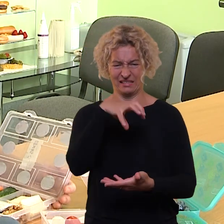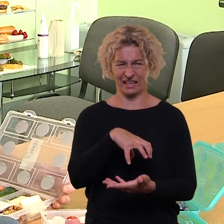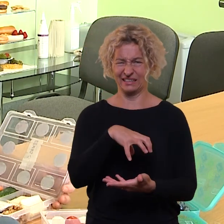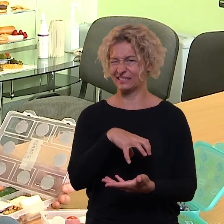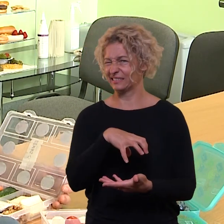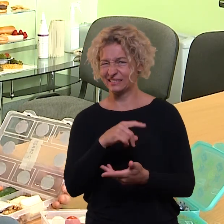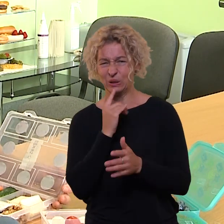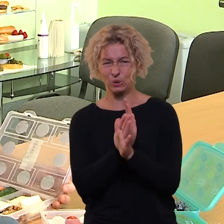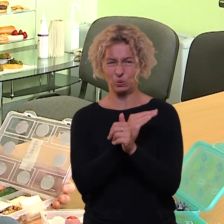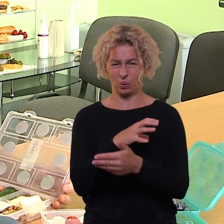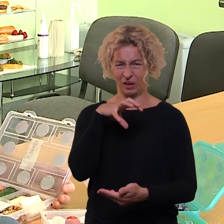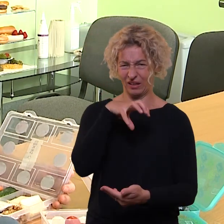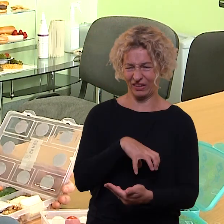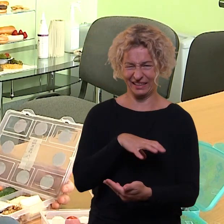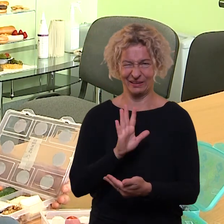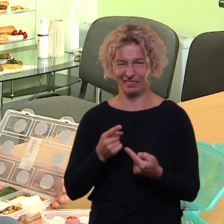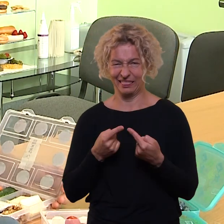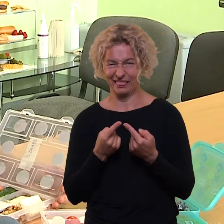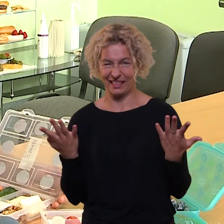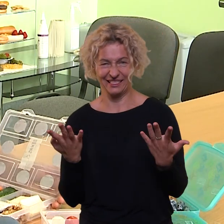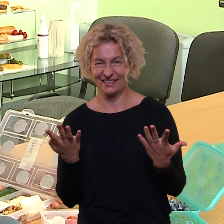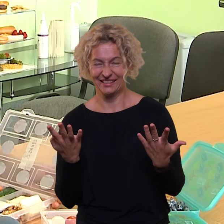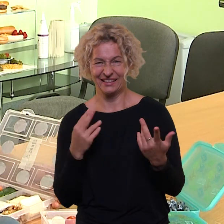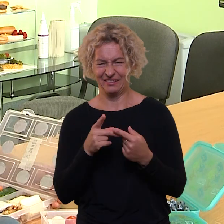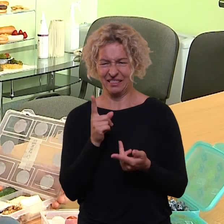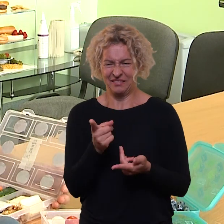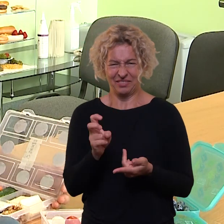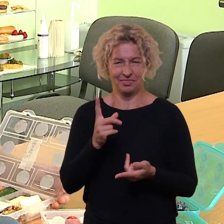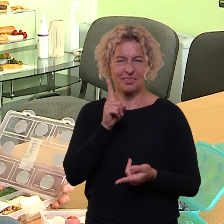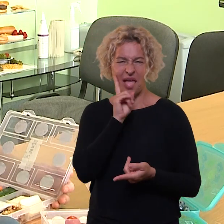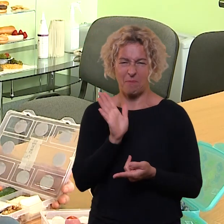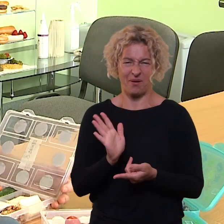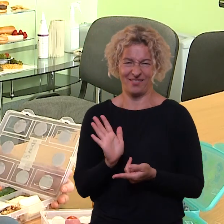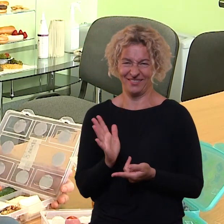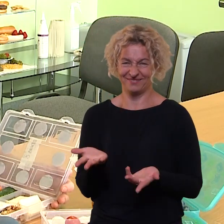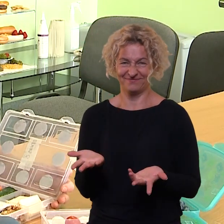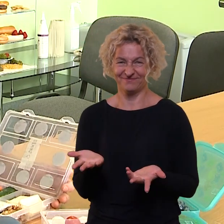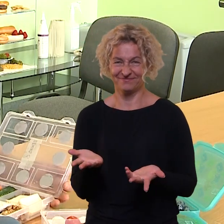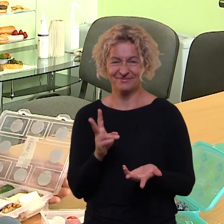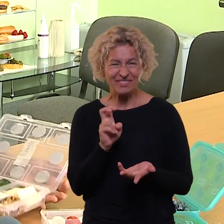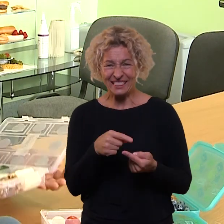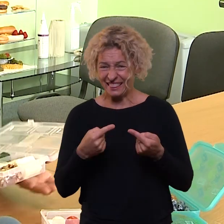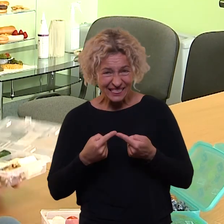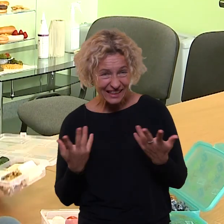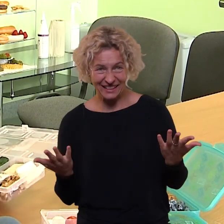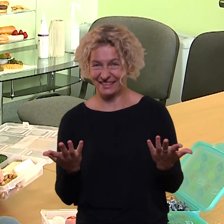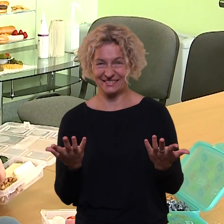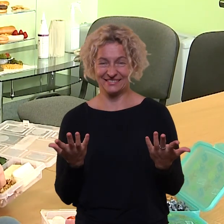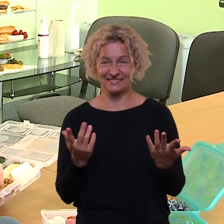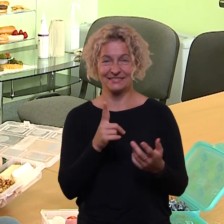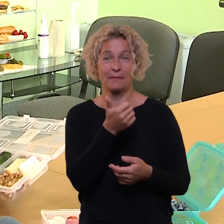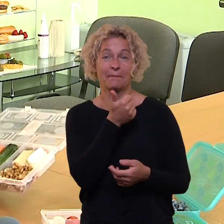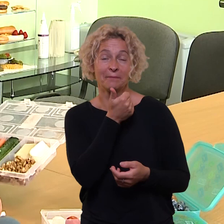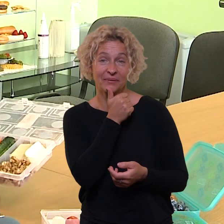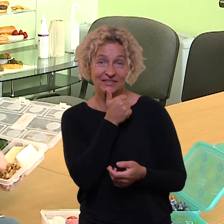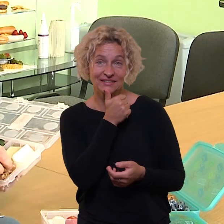žuvies gabalą galbūt nu nedėsit ir nelabai patogų bus valgyti, bet kažko iš tos grupės galima įdėti. Tai čia